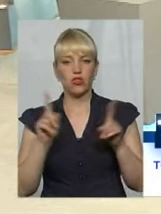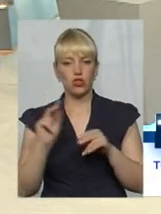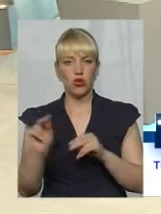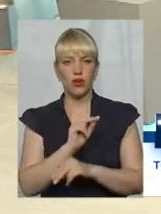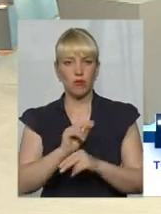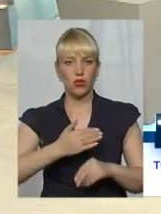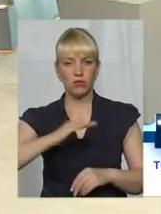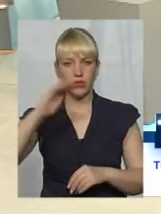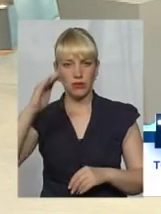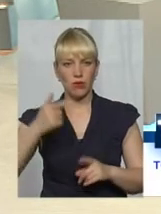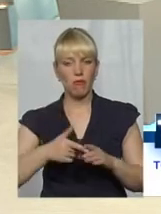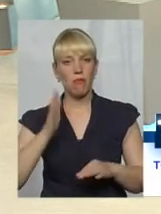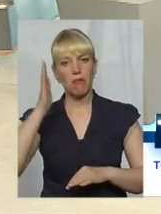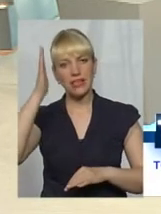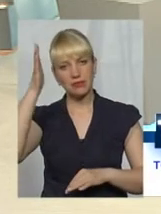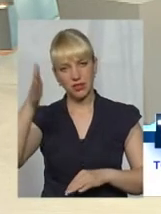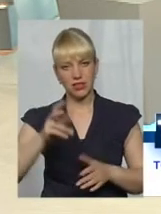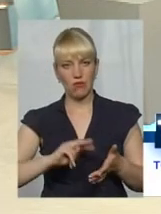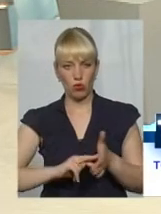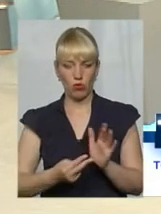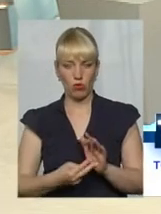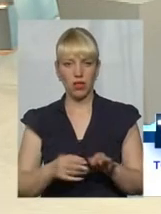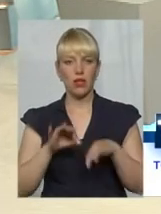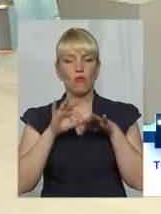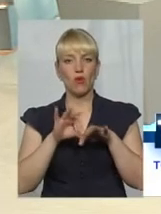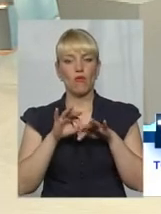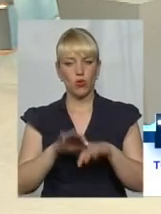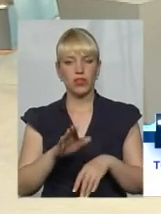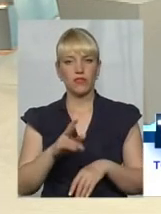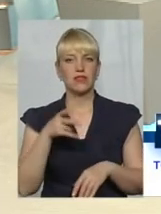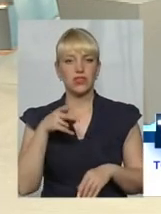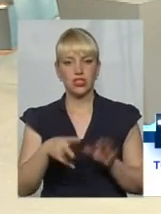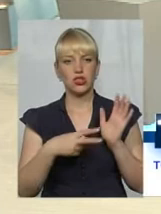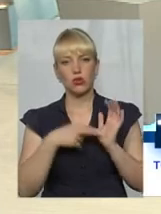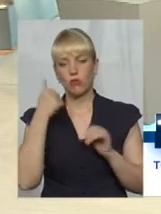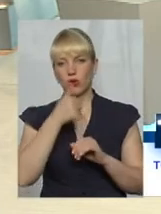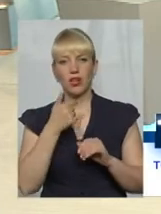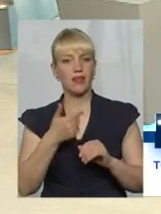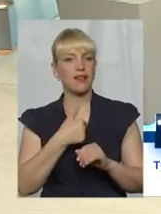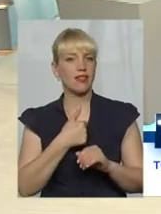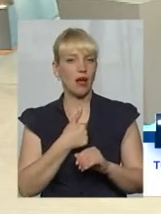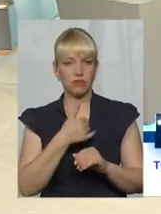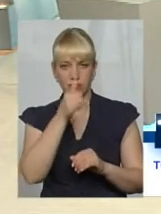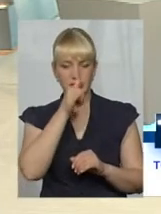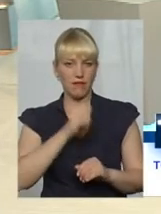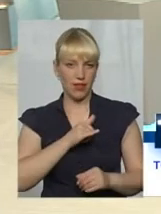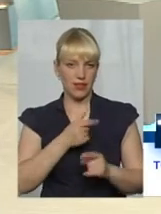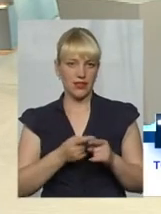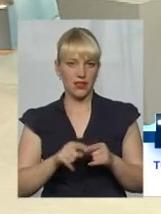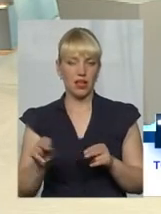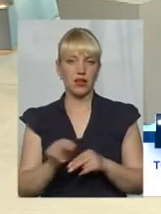'їздив в перспективному плані, проводився у 2007-му році, так що нам і не світить той ремонт більше.